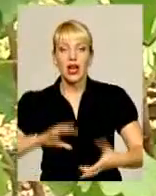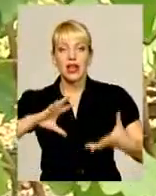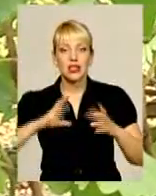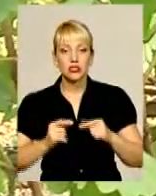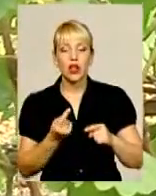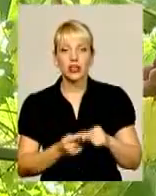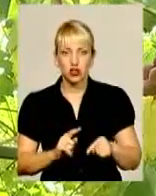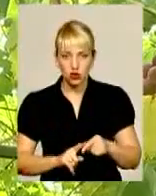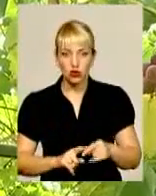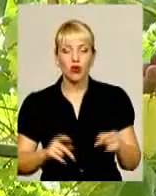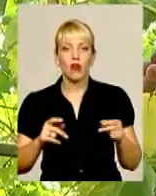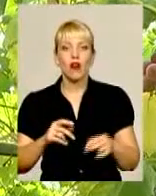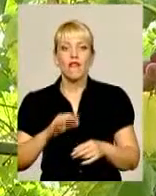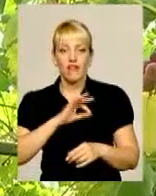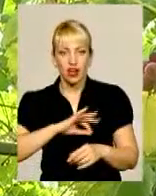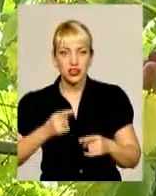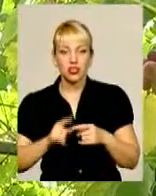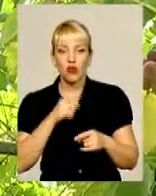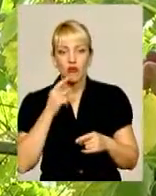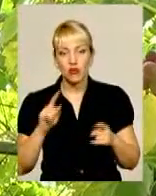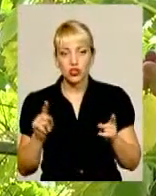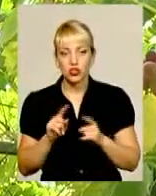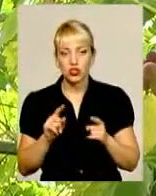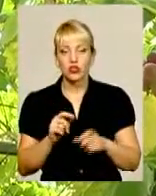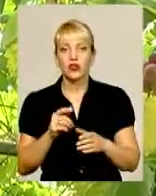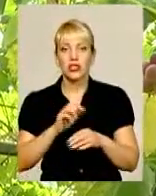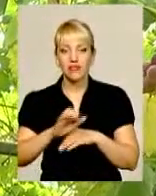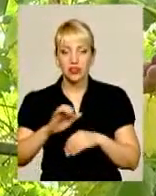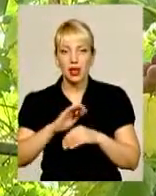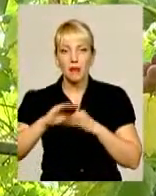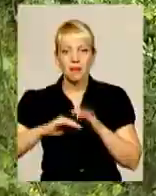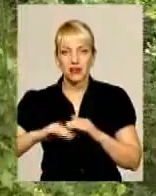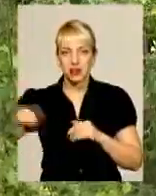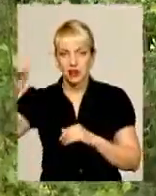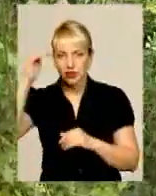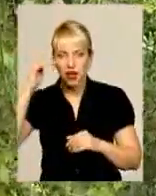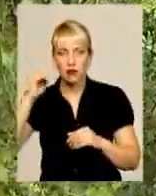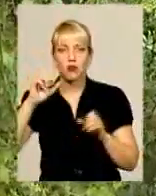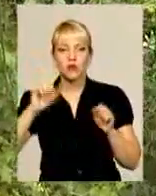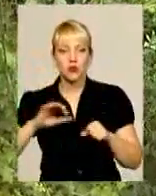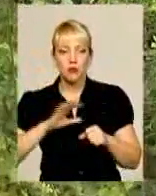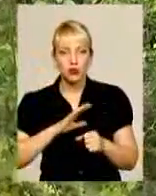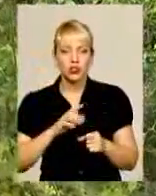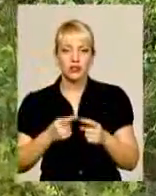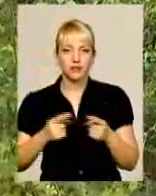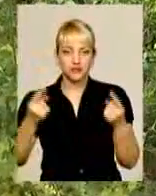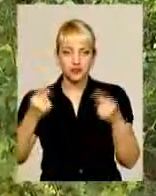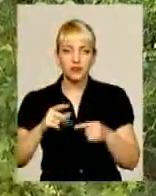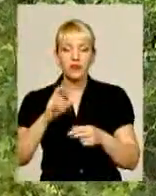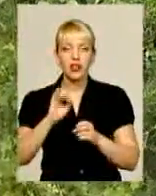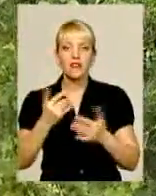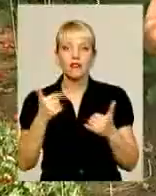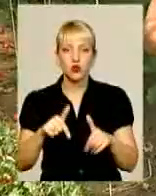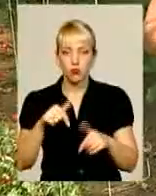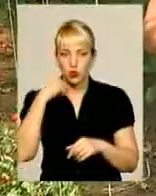садівник. Щоправда, не завжди. Виробництво під відкритим небом часто розчаровує селян. І навіть зводить всю працю на нівець, як от